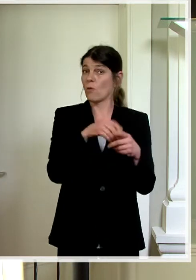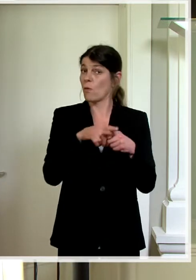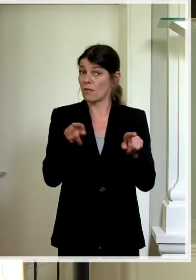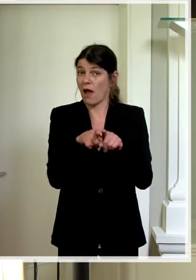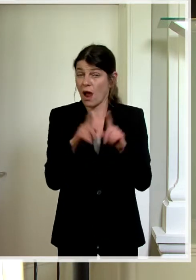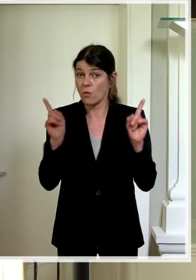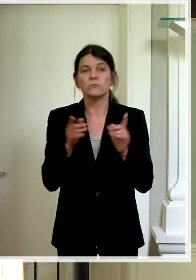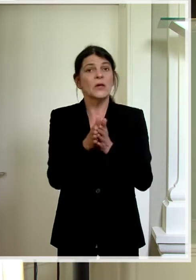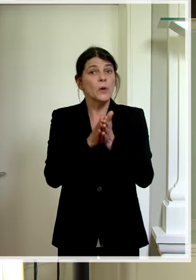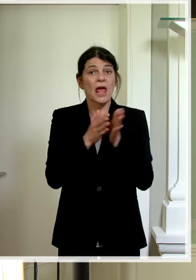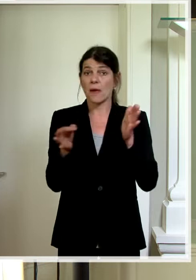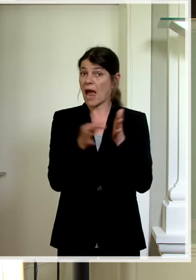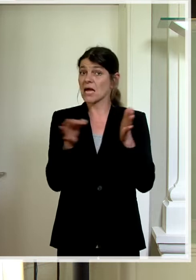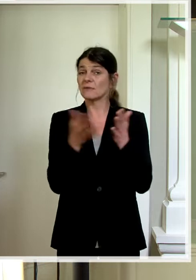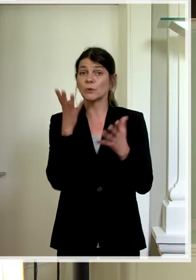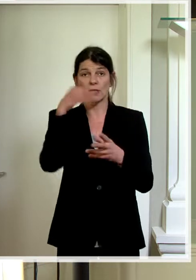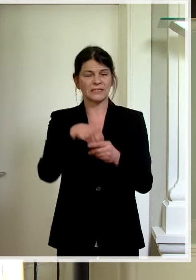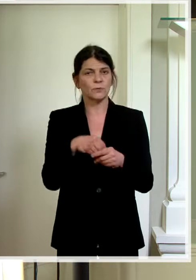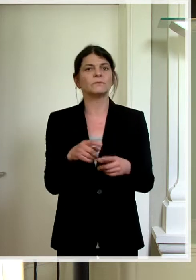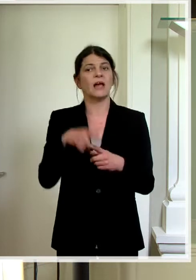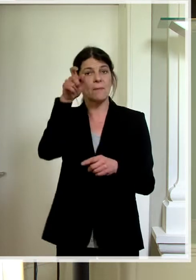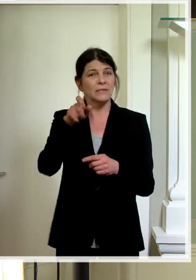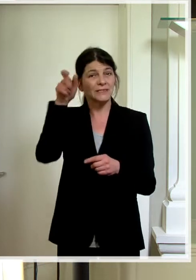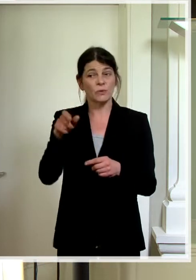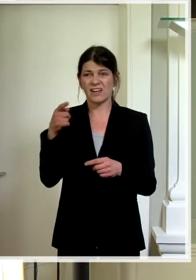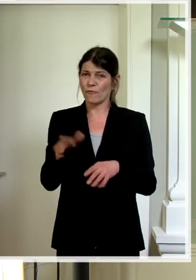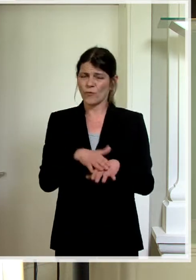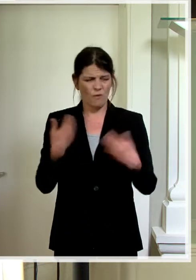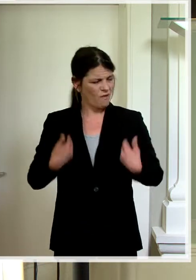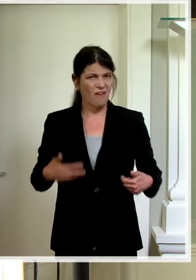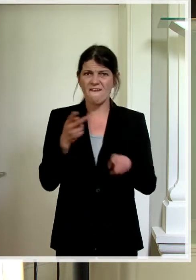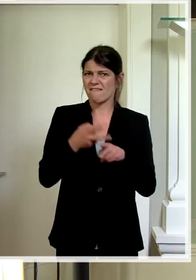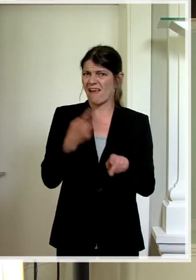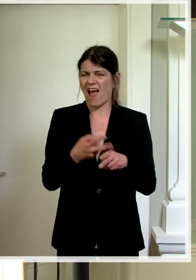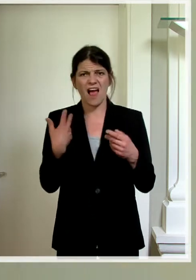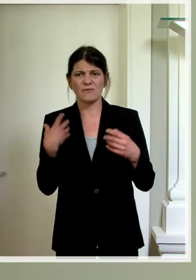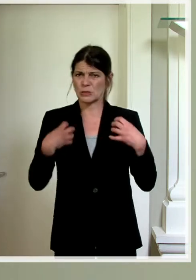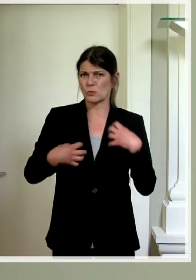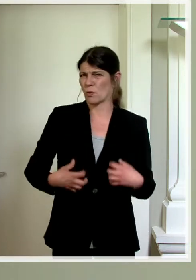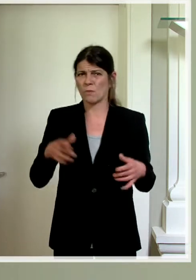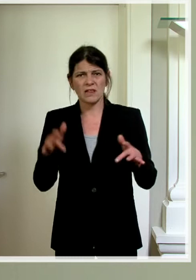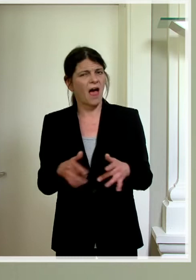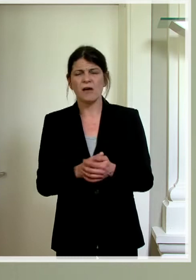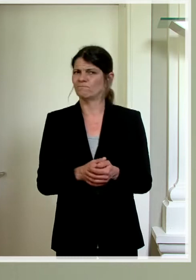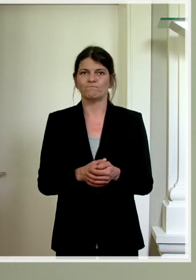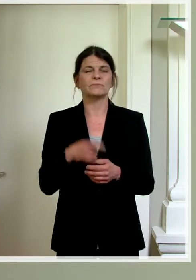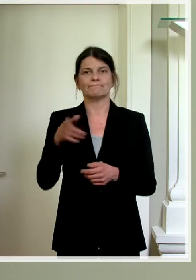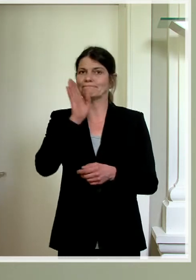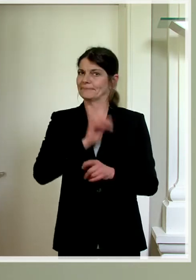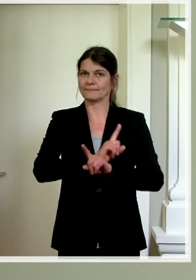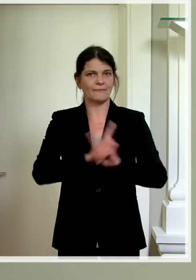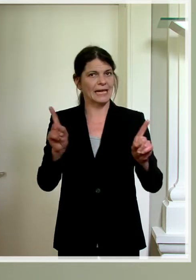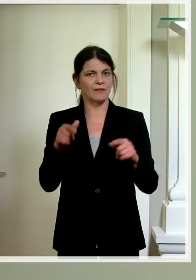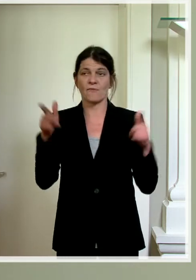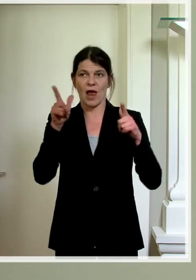auch zu den Hygienemaßnahmen gehört, dass Personen die Krankheitszeichen zeigen, also die Symptome zeigen, dass die nicht